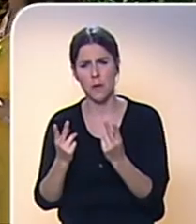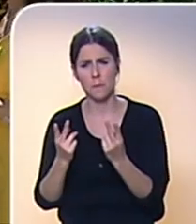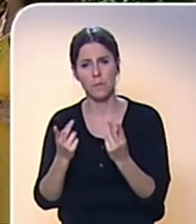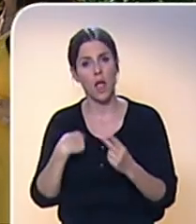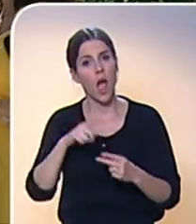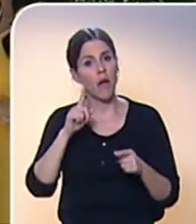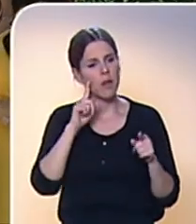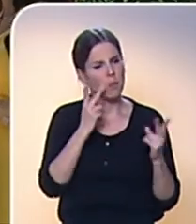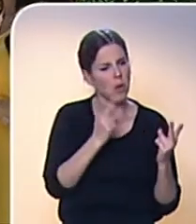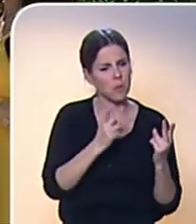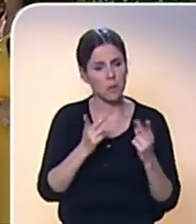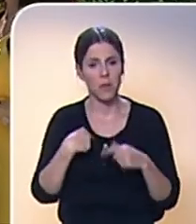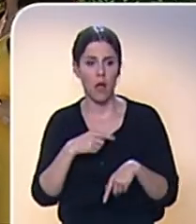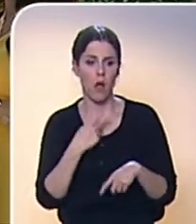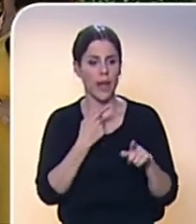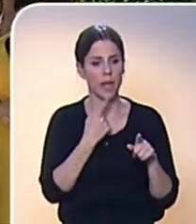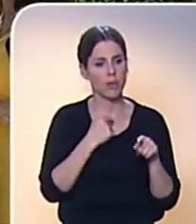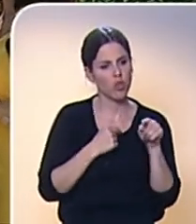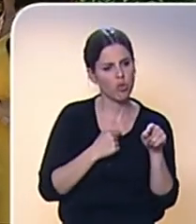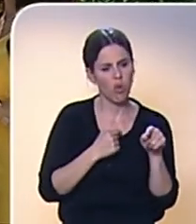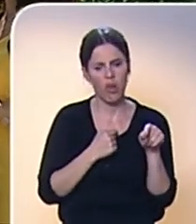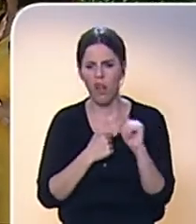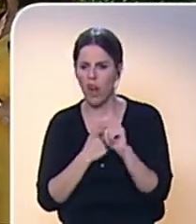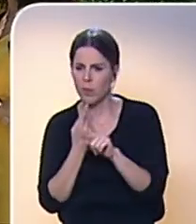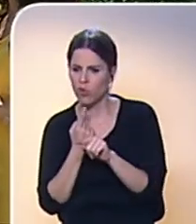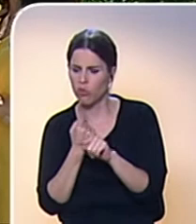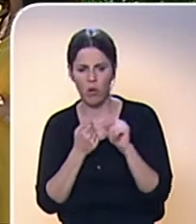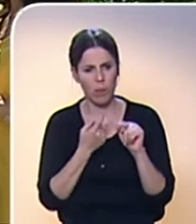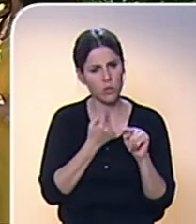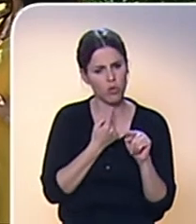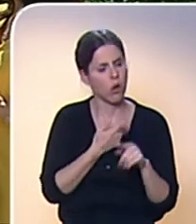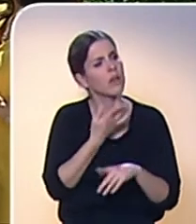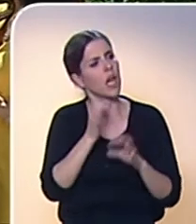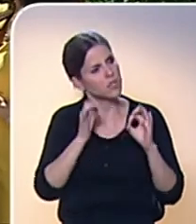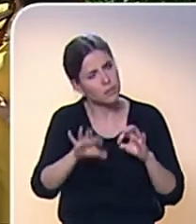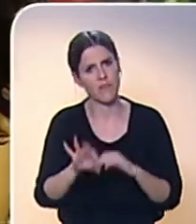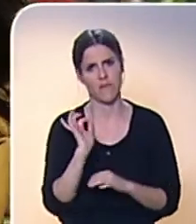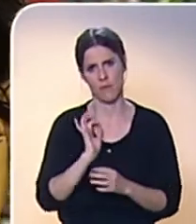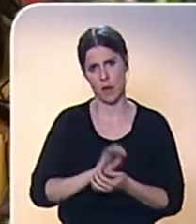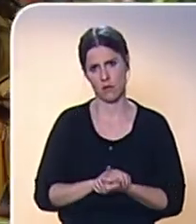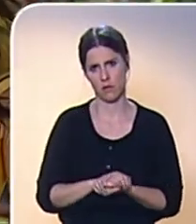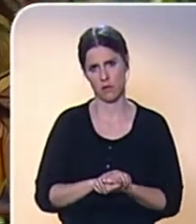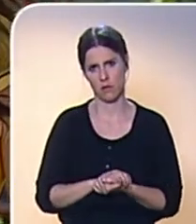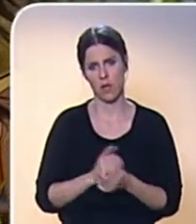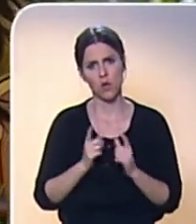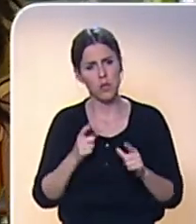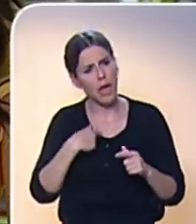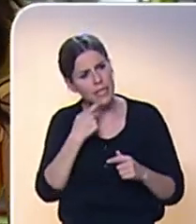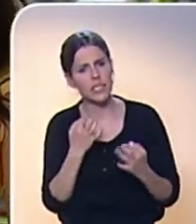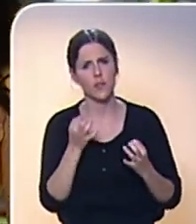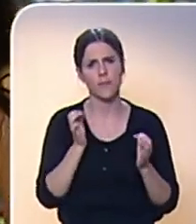vidím, že se mi líbí trojka, když se podívám počítači, tak se mi líbí pětka. Máte nějaký tip, jak si takové fotky uspořádat a které si ponechat?